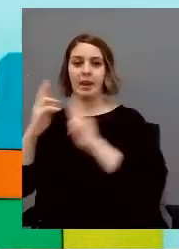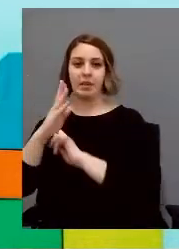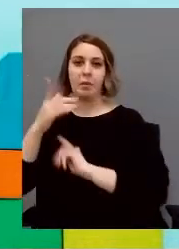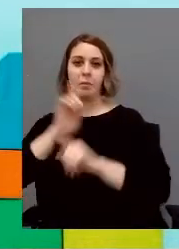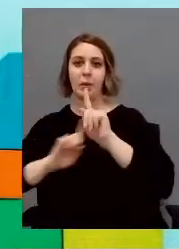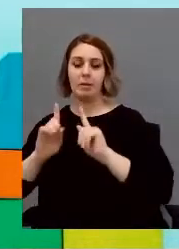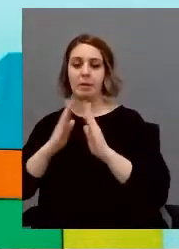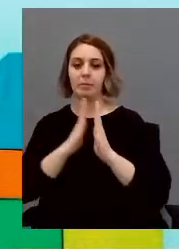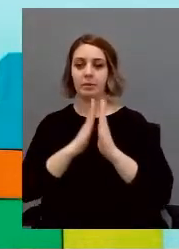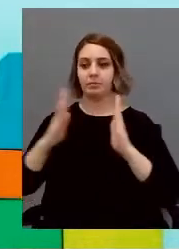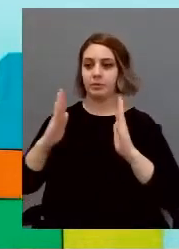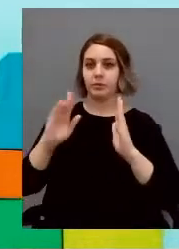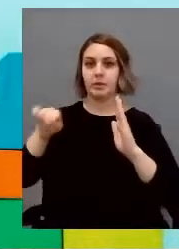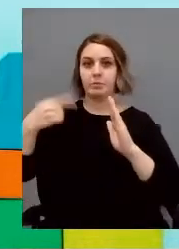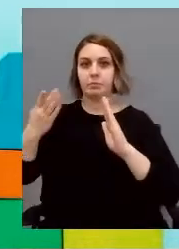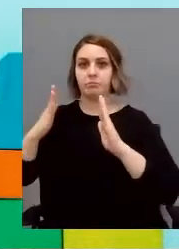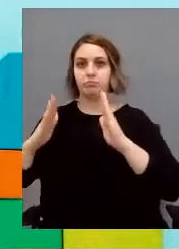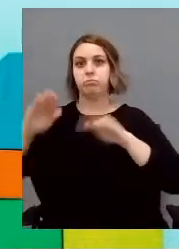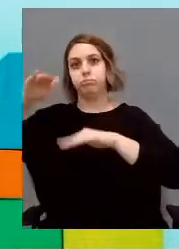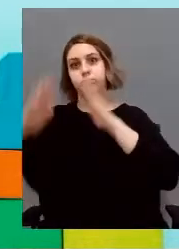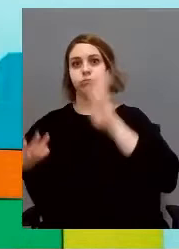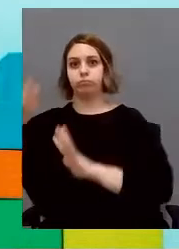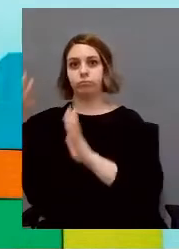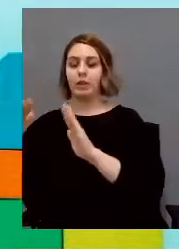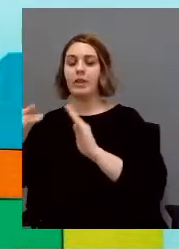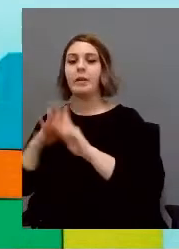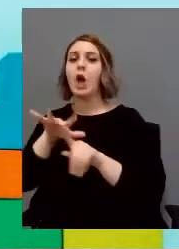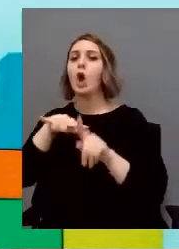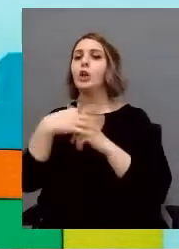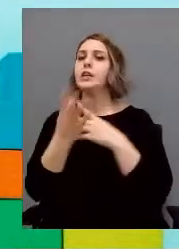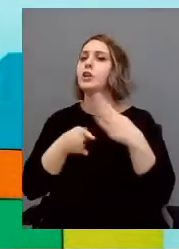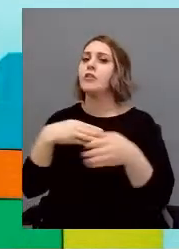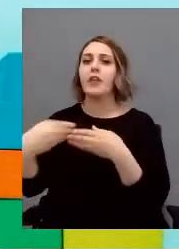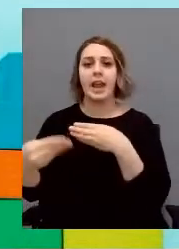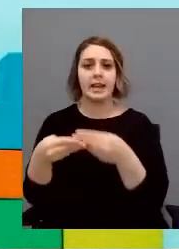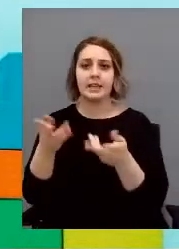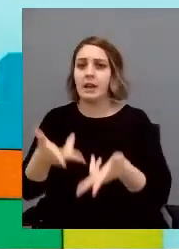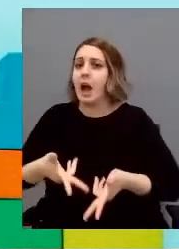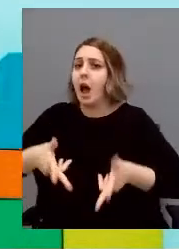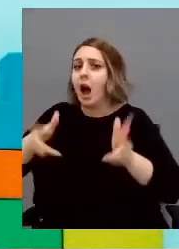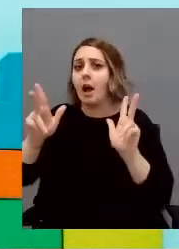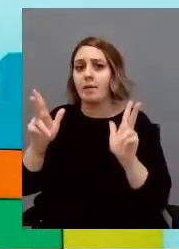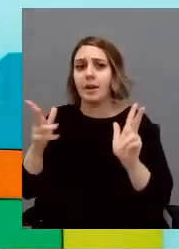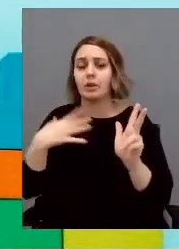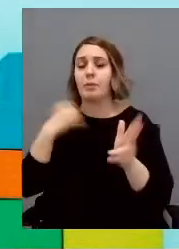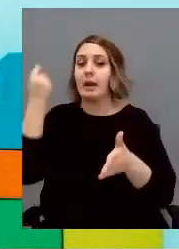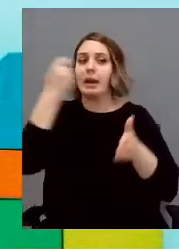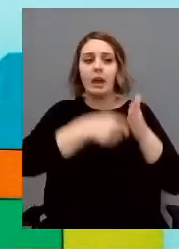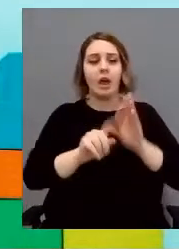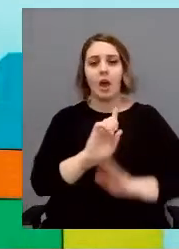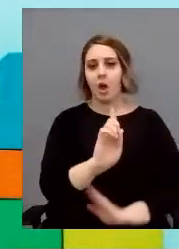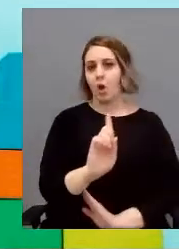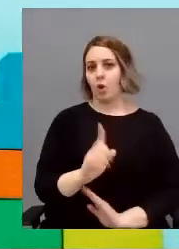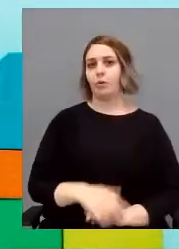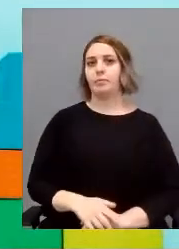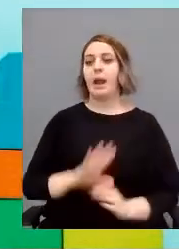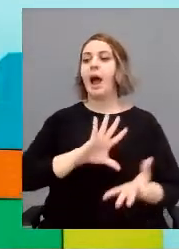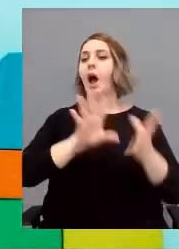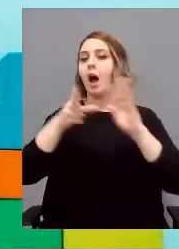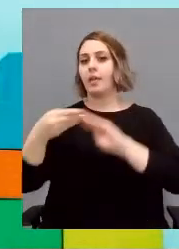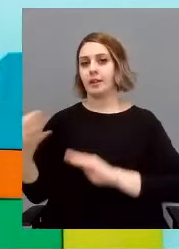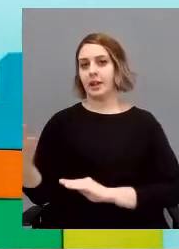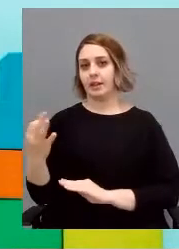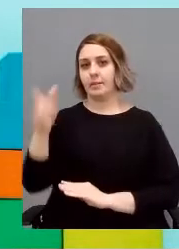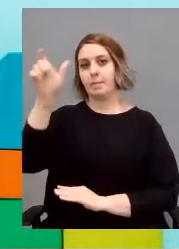e quindi il contesto deve essere flessibile e comprendere la ciclicità adesso. Ok, la prossima.